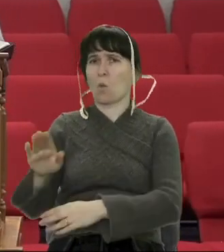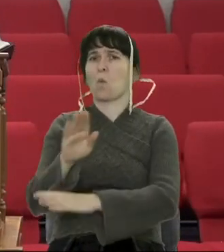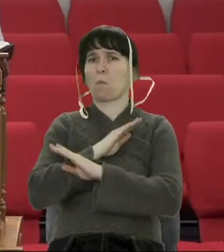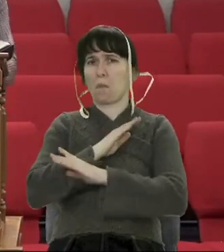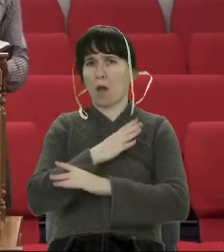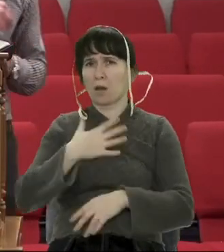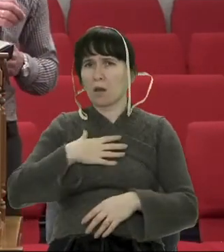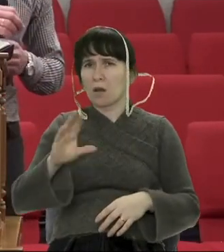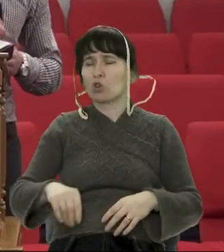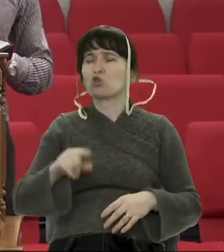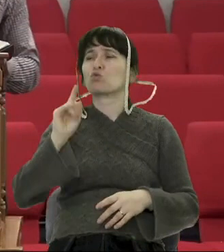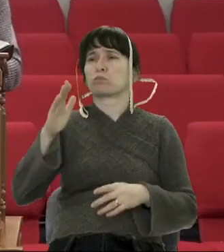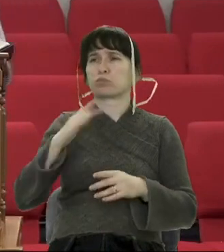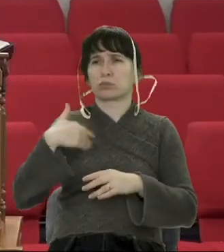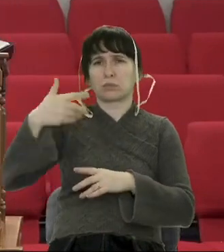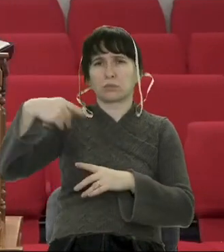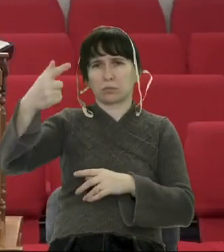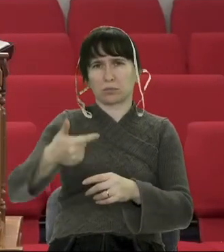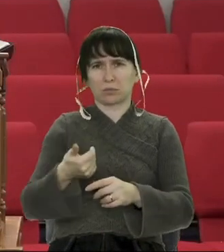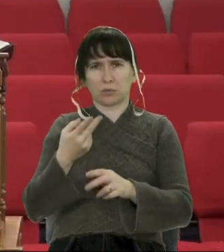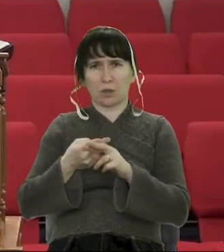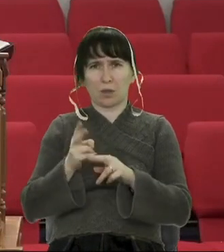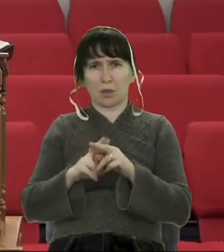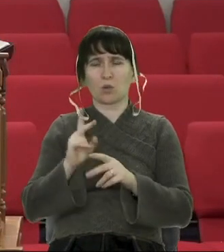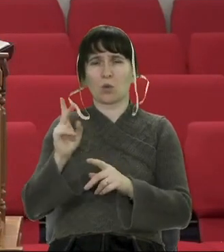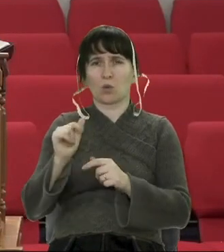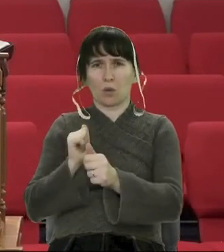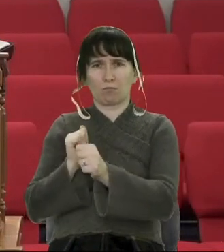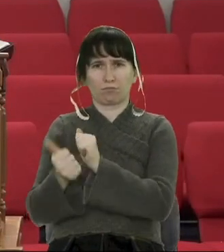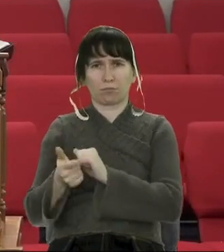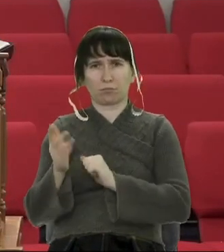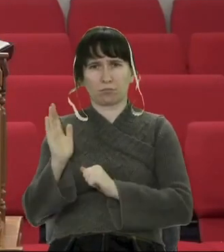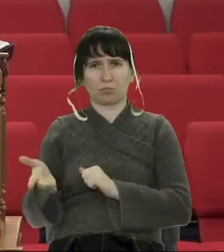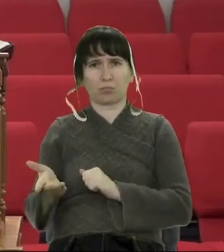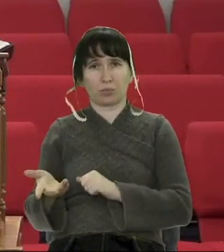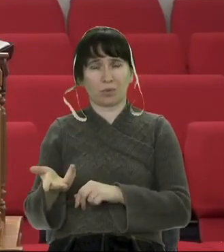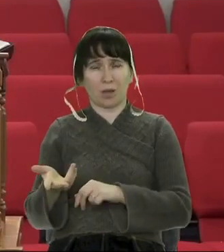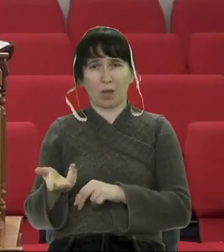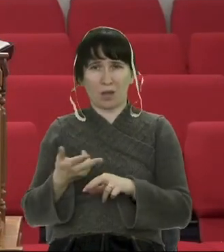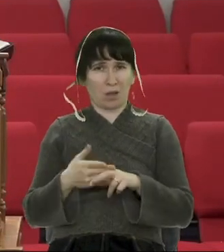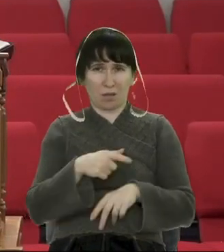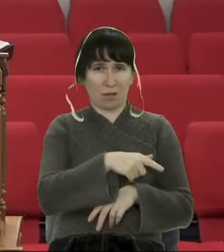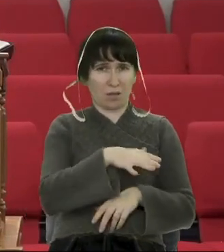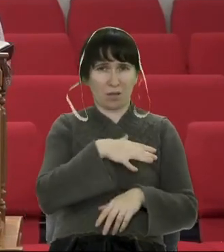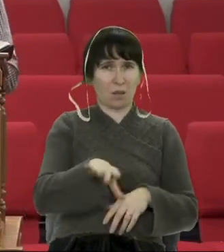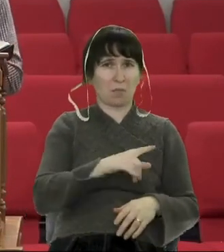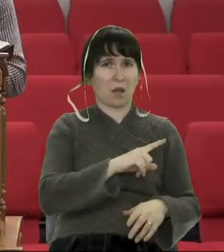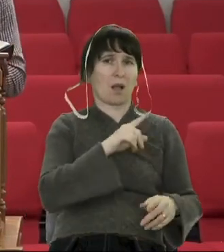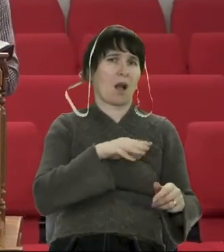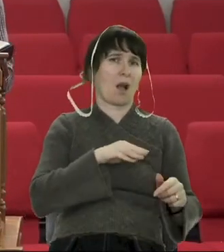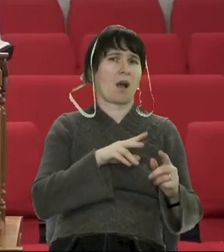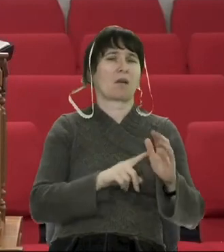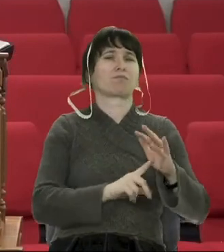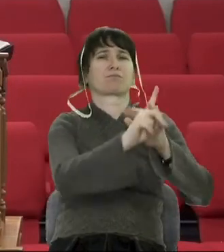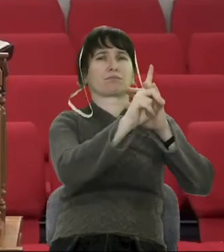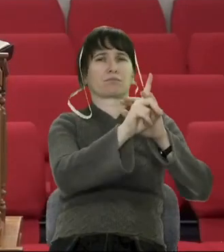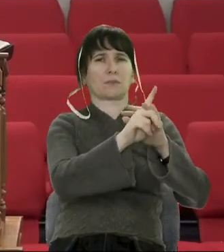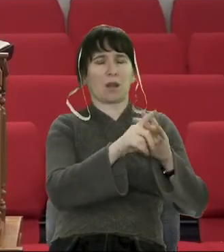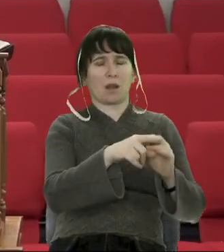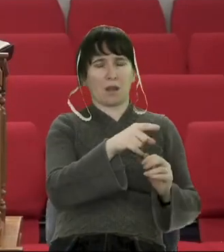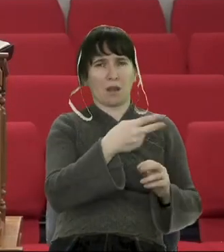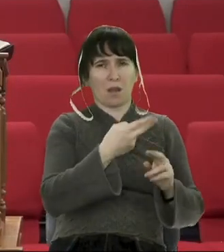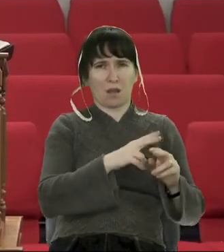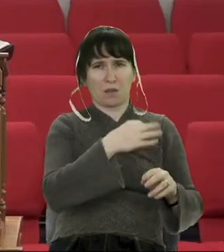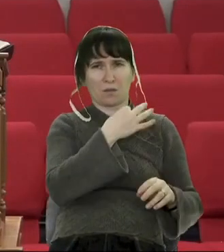Але він вже був в змові за Масією. І хіба це не праця за спиною? Нещодавно почув такий вираз, який